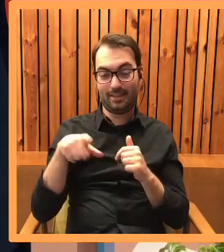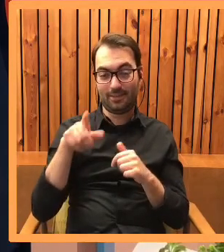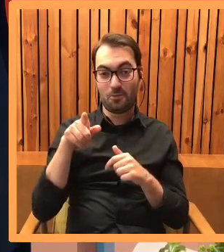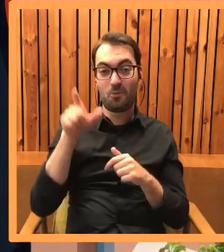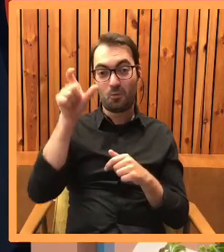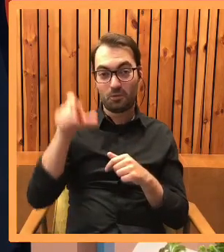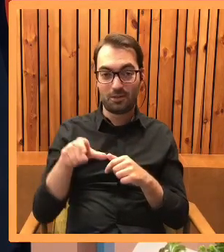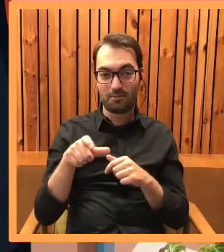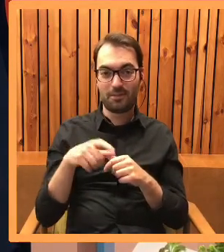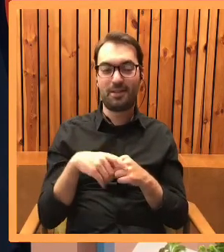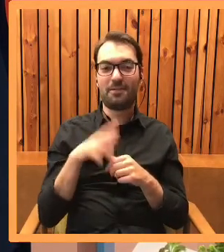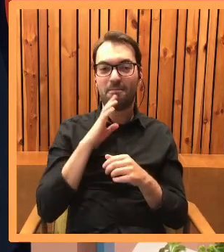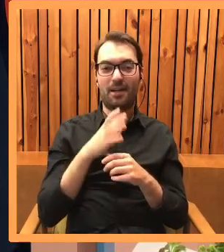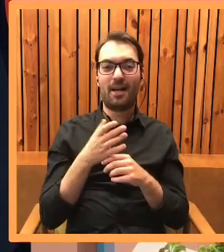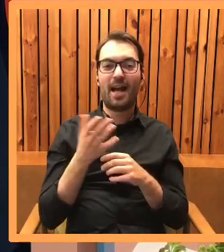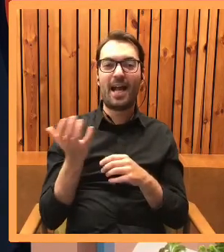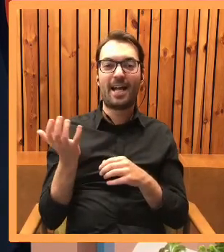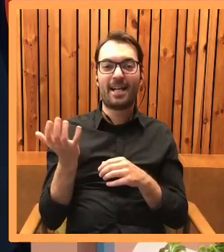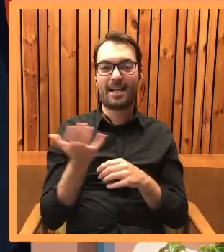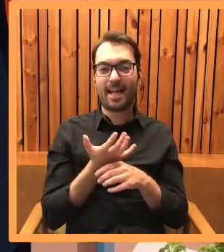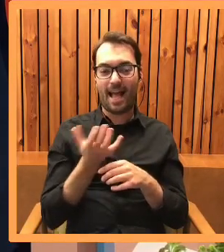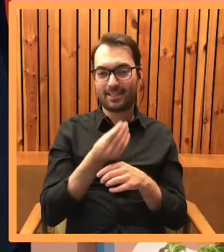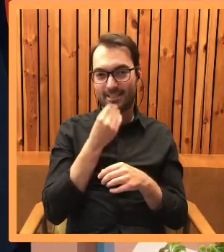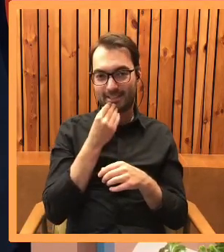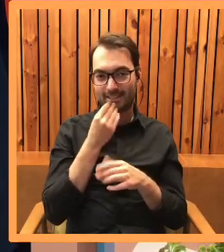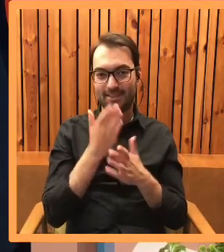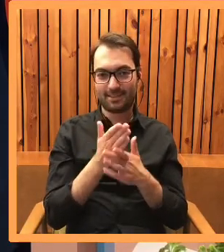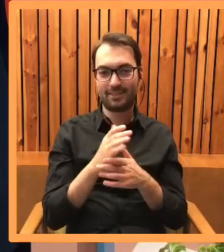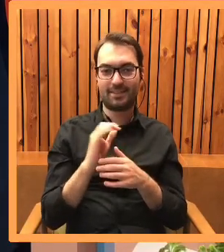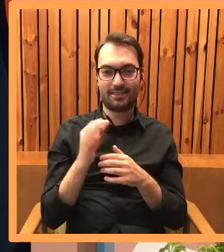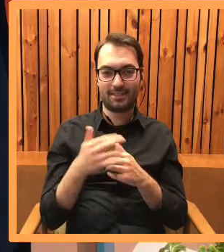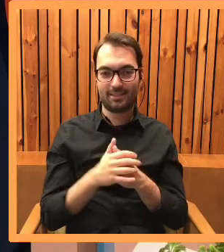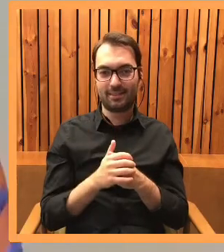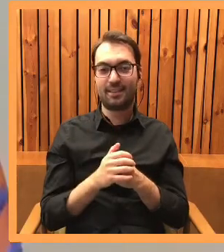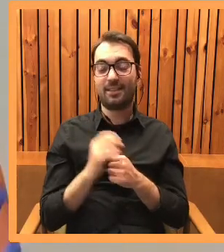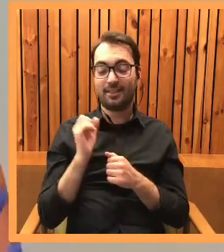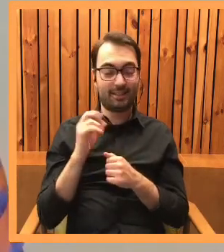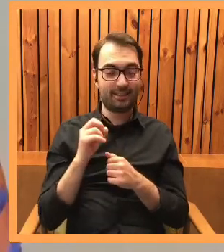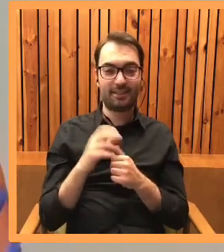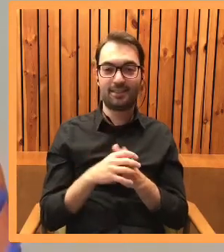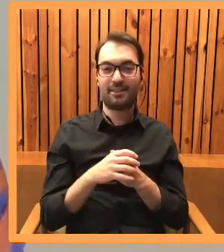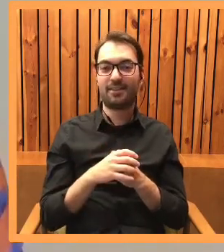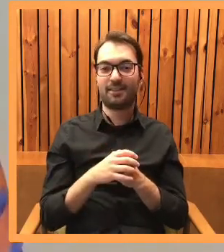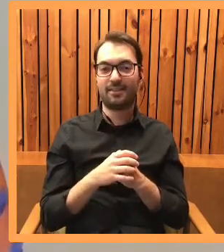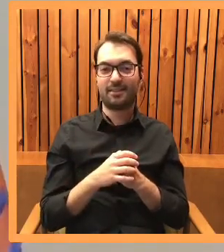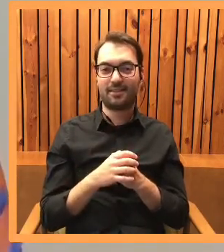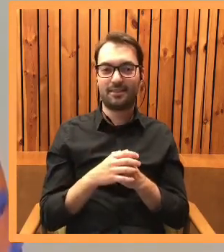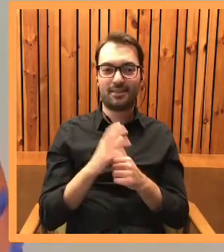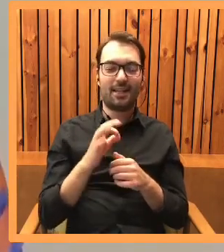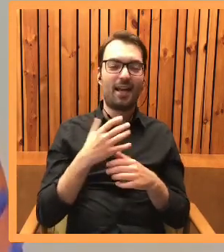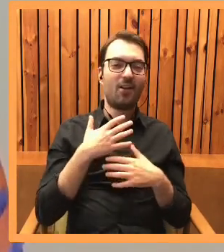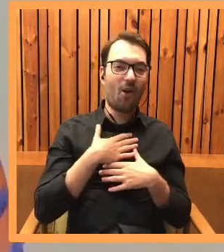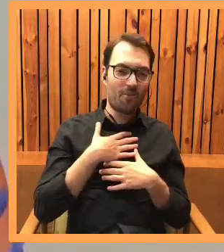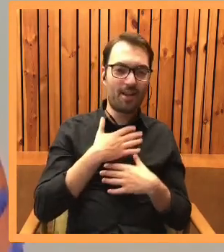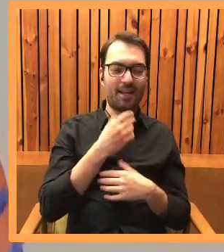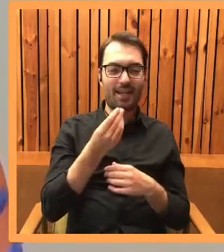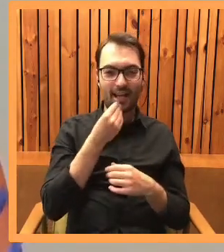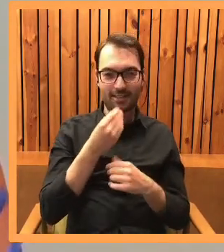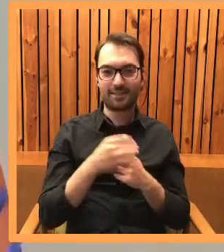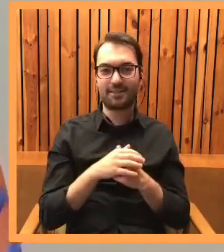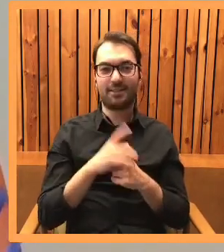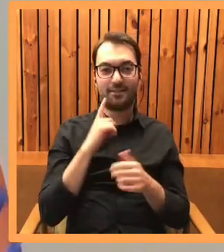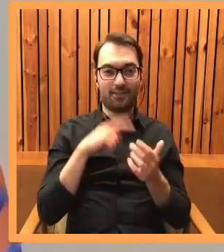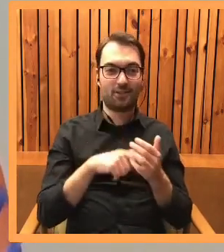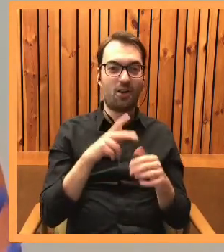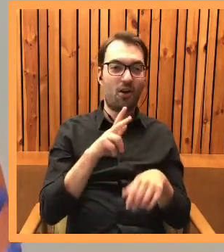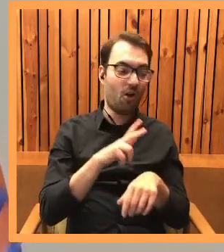kaszka się chyba pojawia w tym momencie na stole, bo twój rytm dnia wygląda trochę inaczej. Więc pytanie od Pani Natalii. Tak, nawet